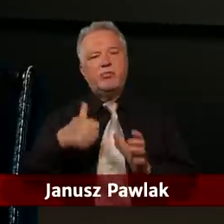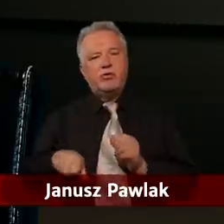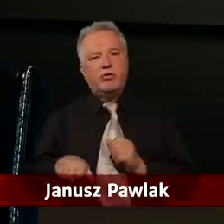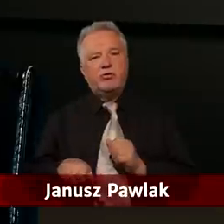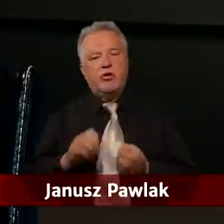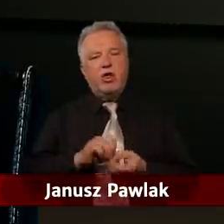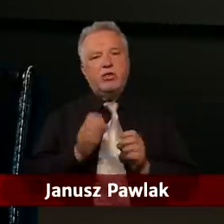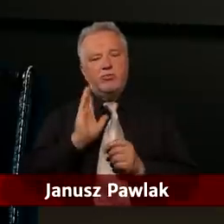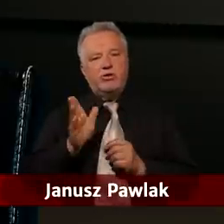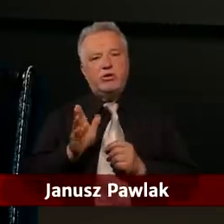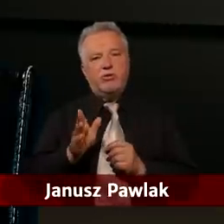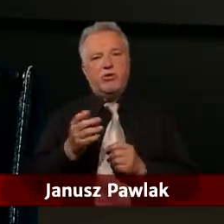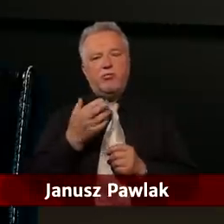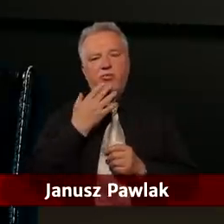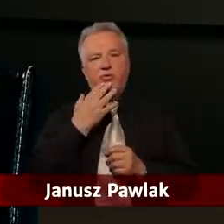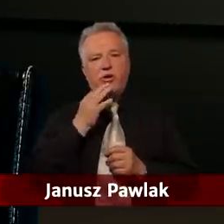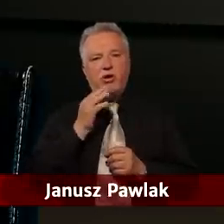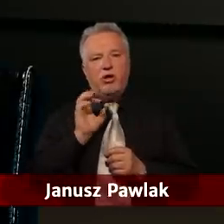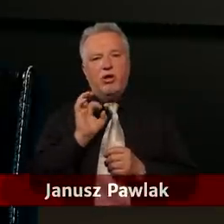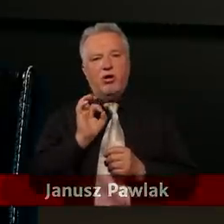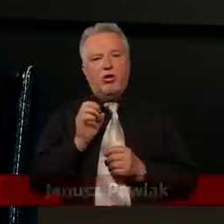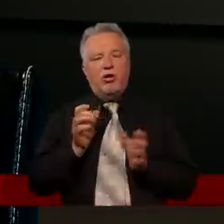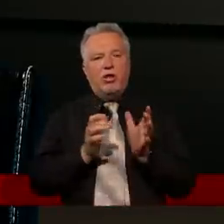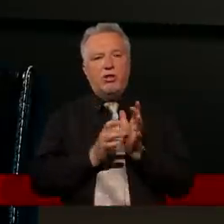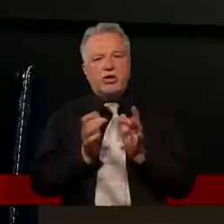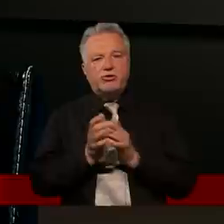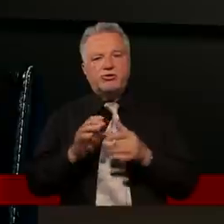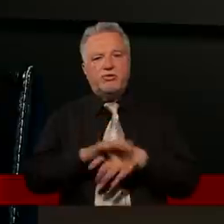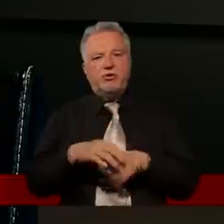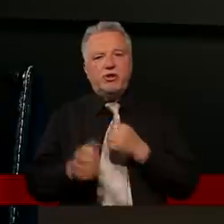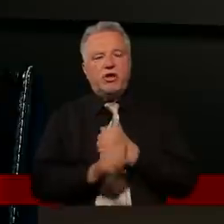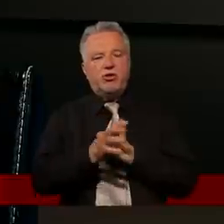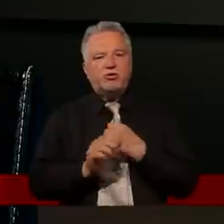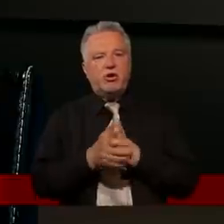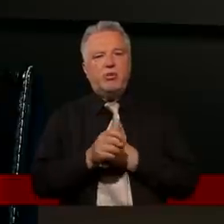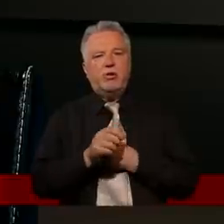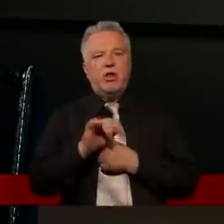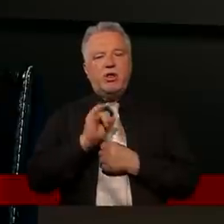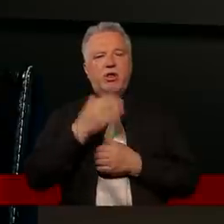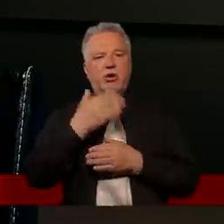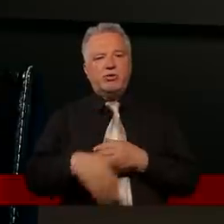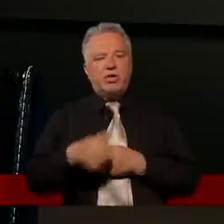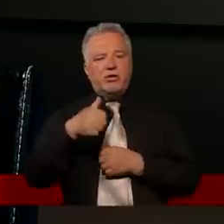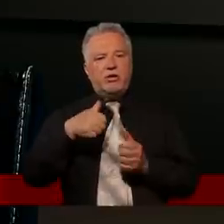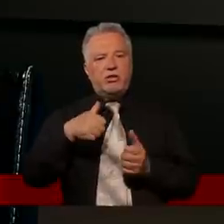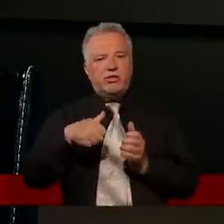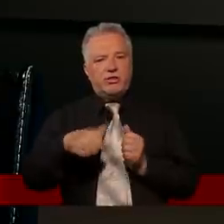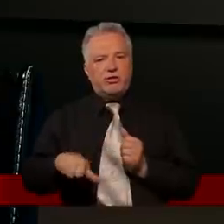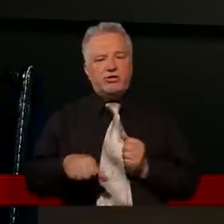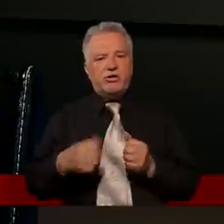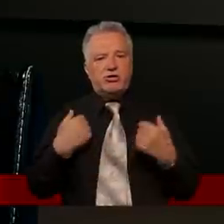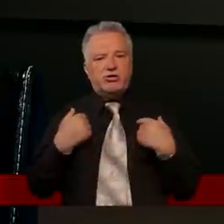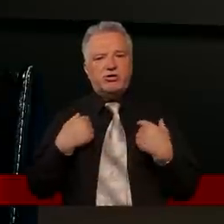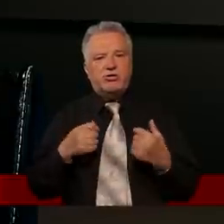tydzień, kiedy będziemy omawiać temat Jezus w Jerozolimie i ostatni tydzień życia